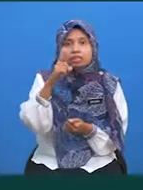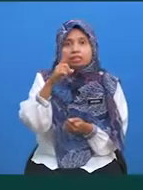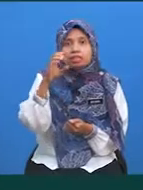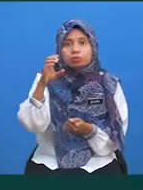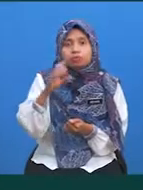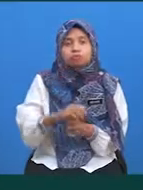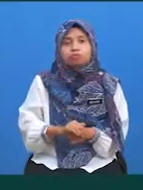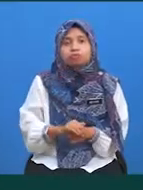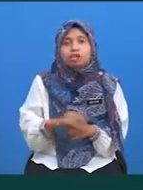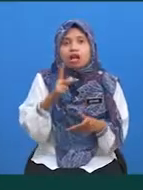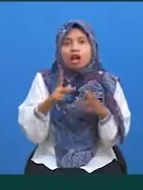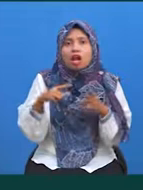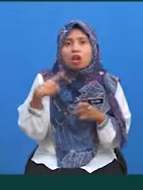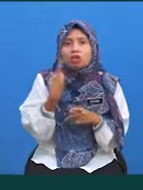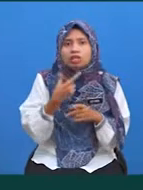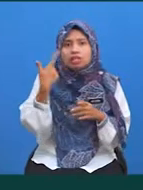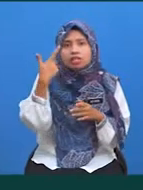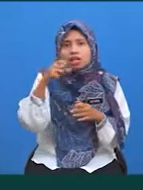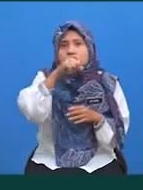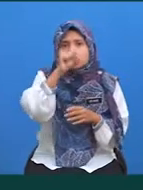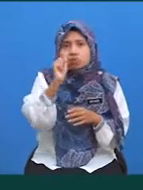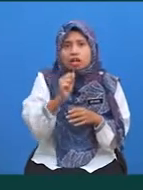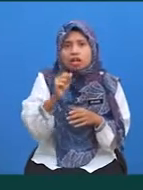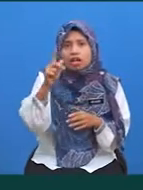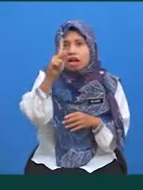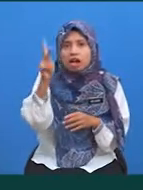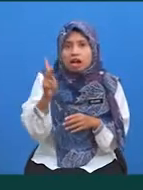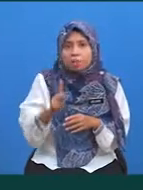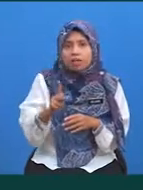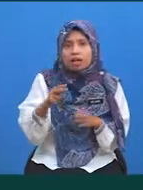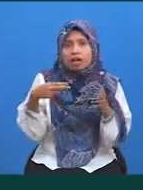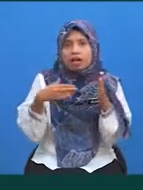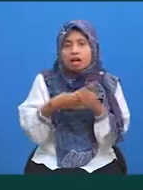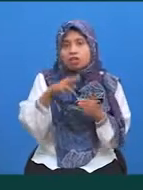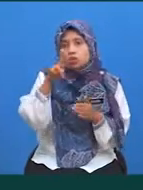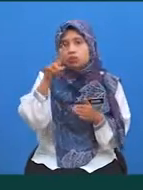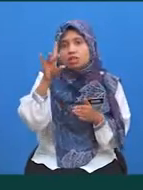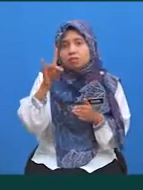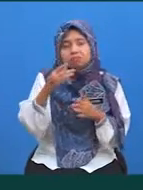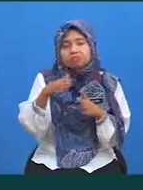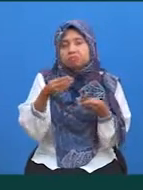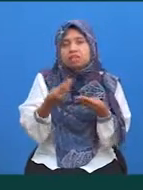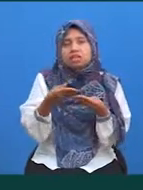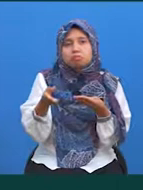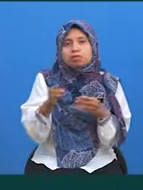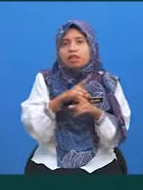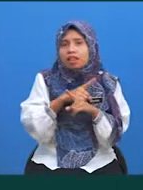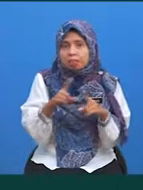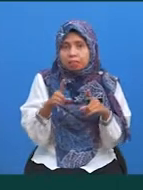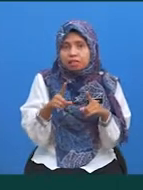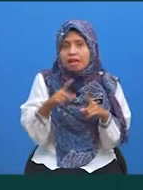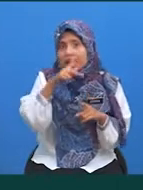Kalau kita lihat soalan, kameran H28 tidak diberikan Tetapi,